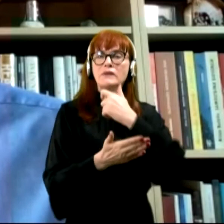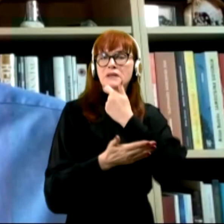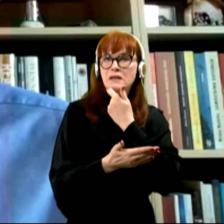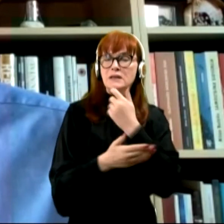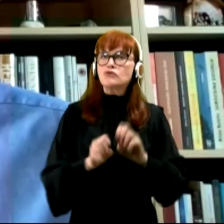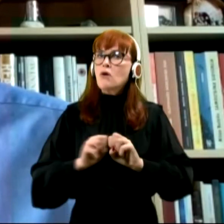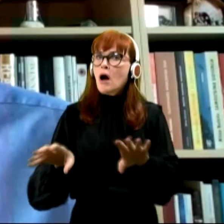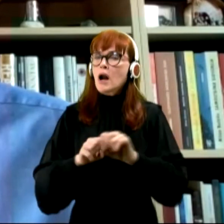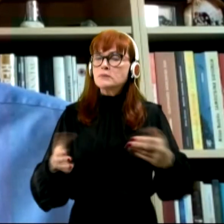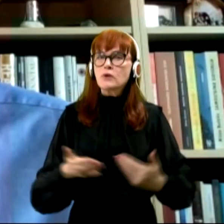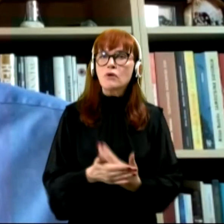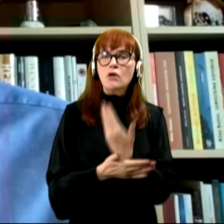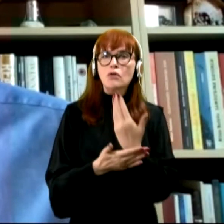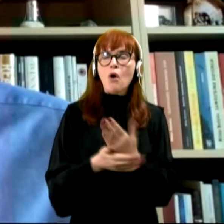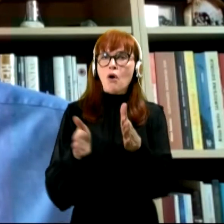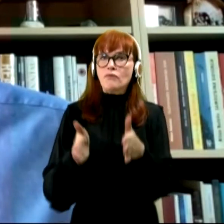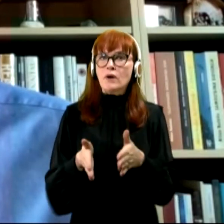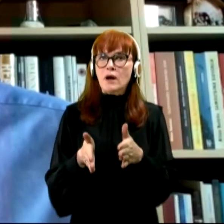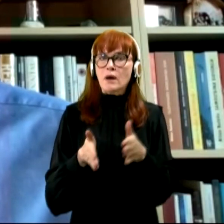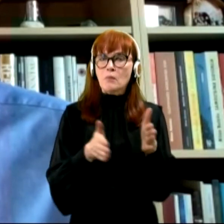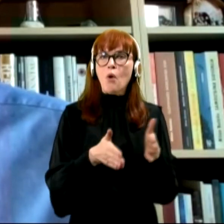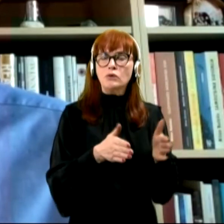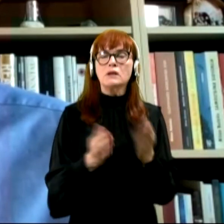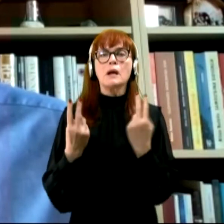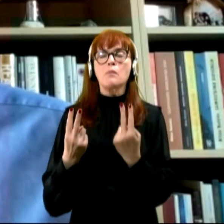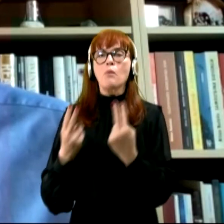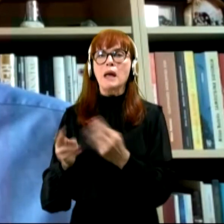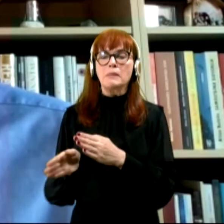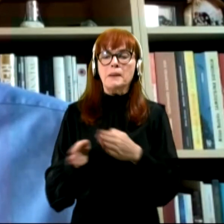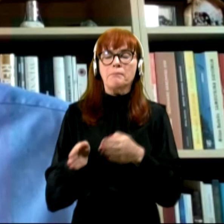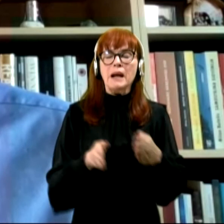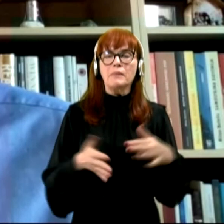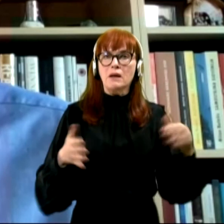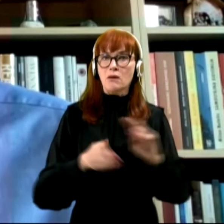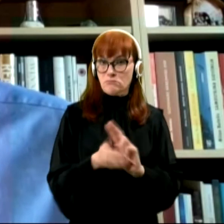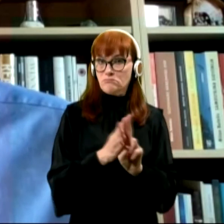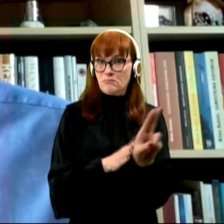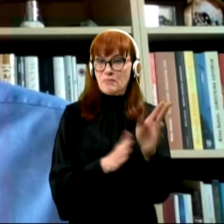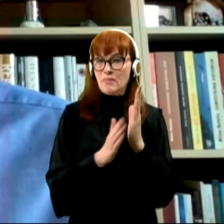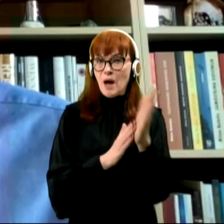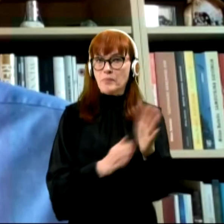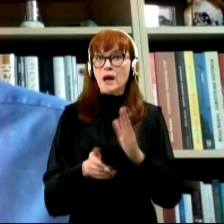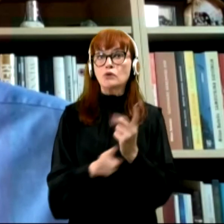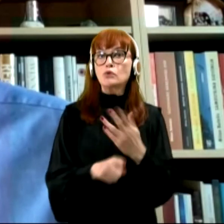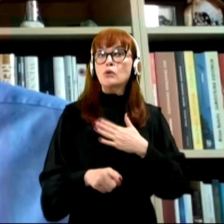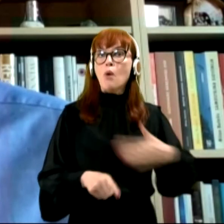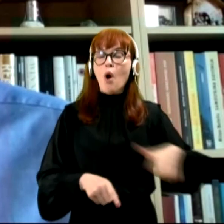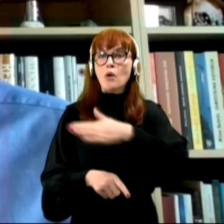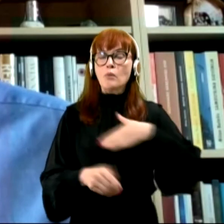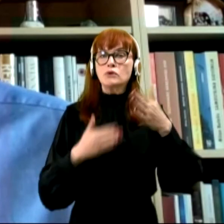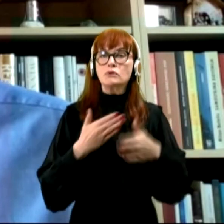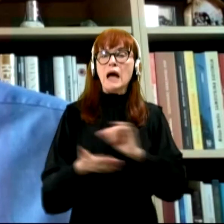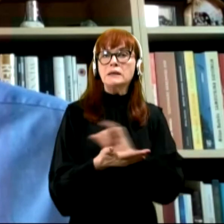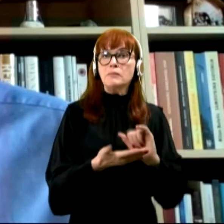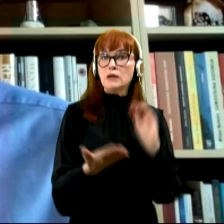razpisujo nove postale, skratka pomembni premiki naprej. Tudi na mojem področju smo v zadnjem letu